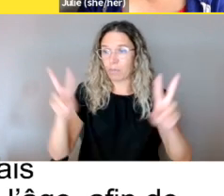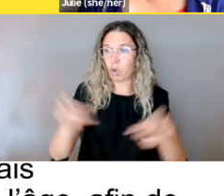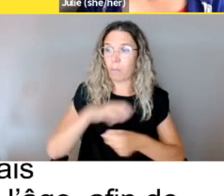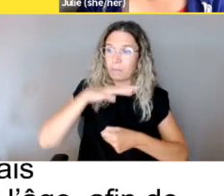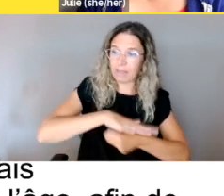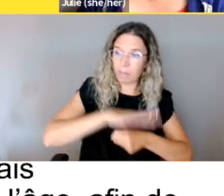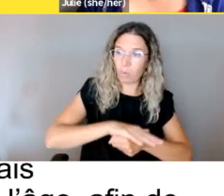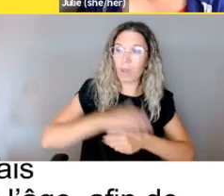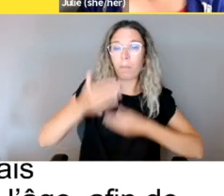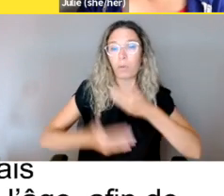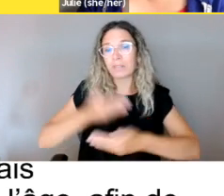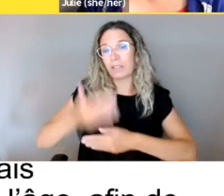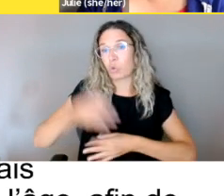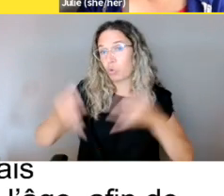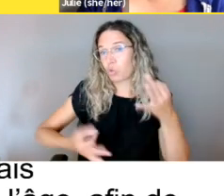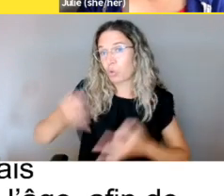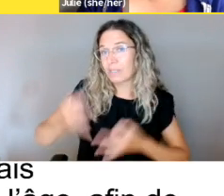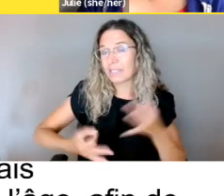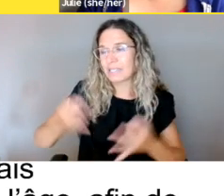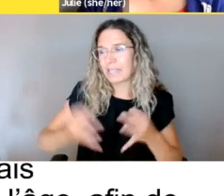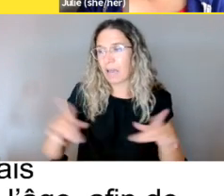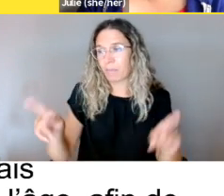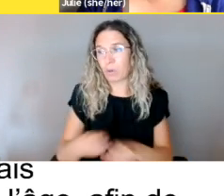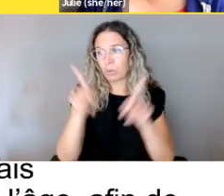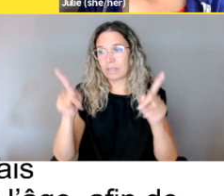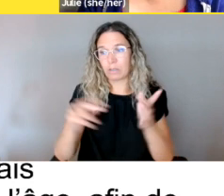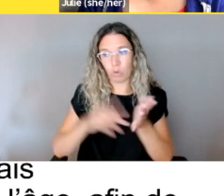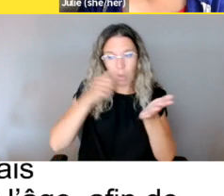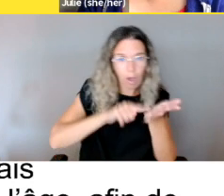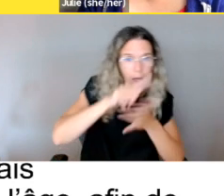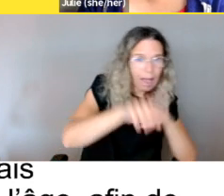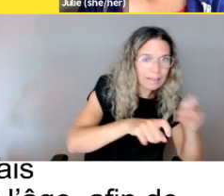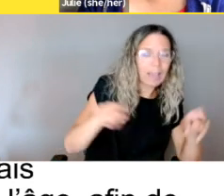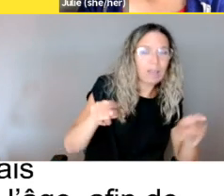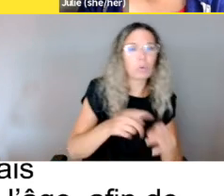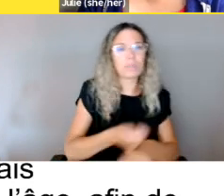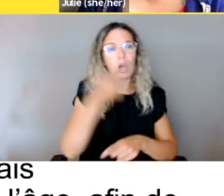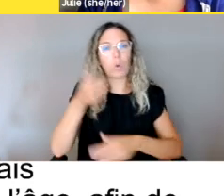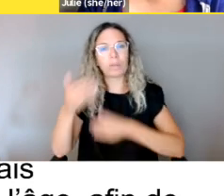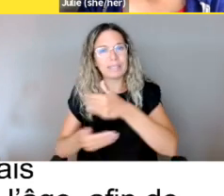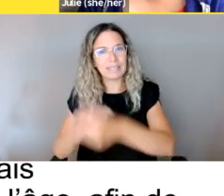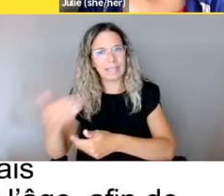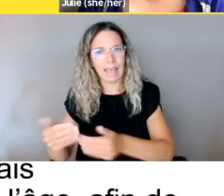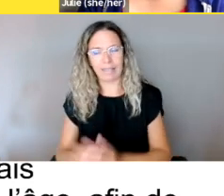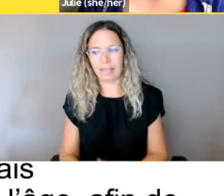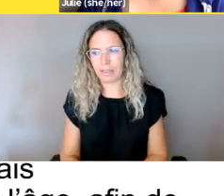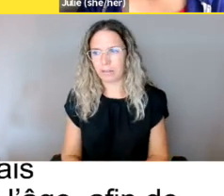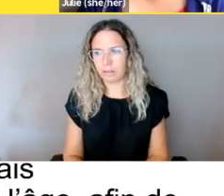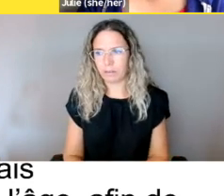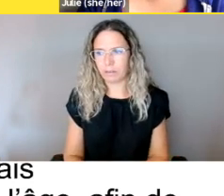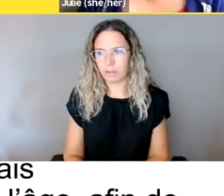témoin à toutes les procédures judiciaires, y compris au stade de l'enquête et aux autres stades préliminaires.